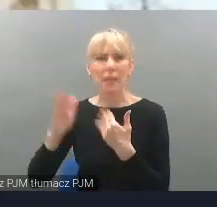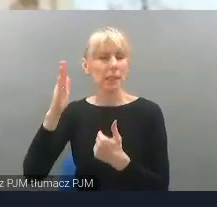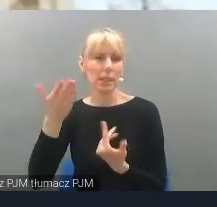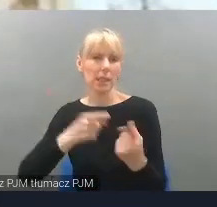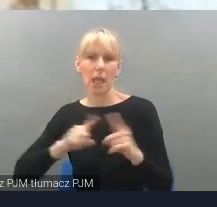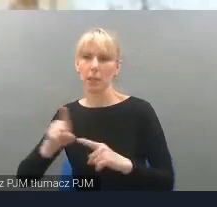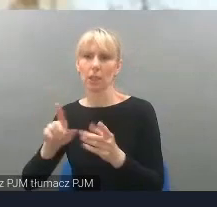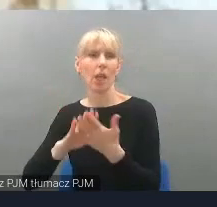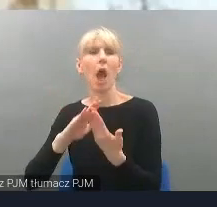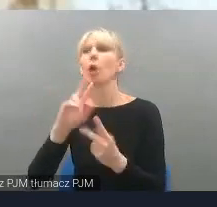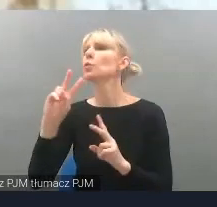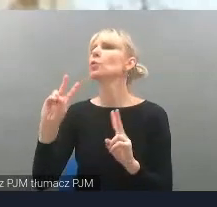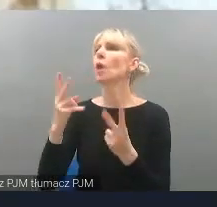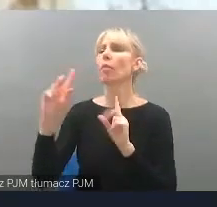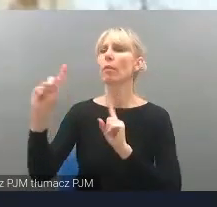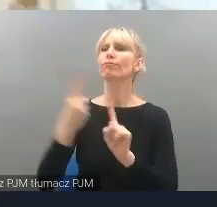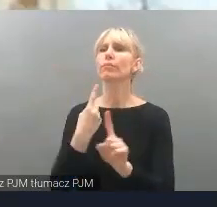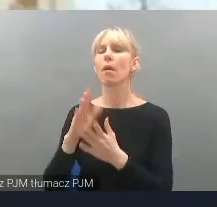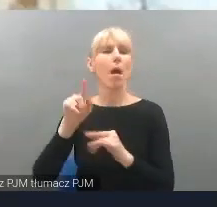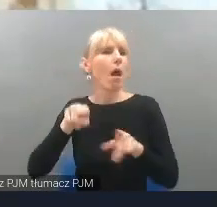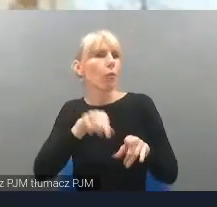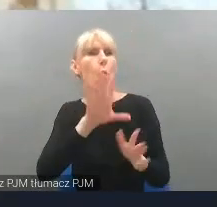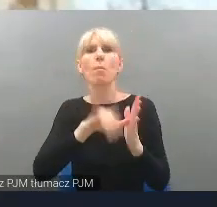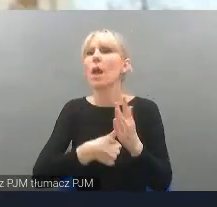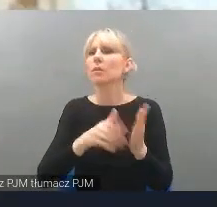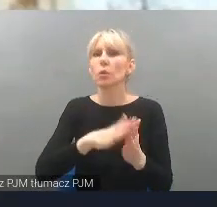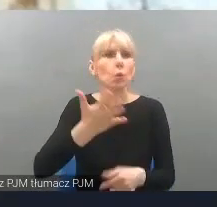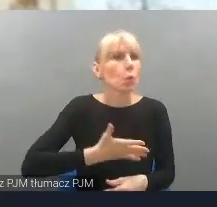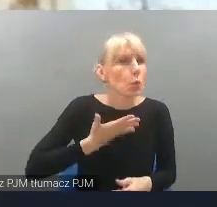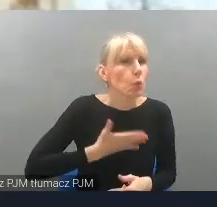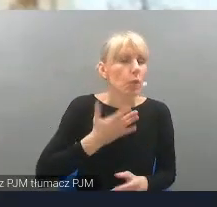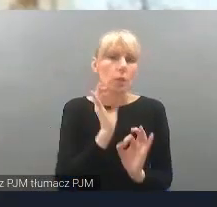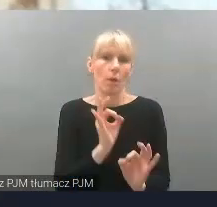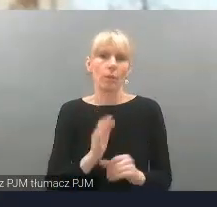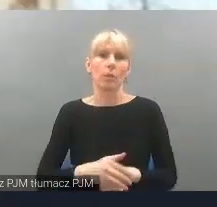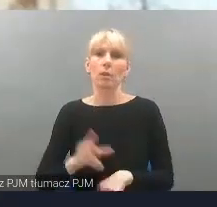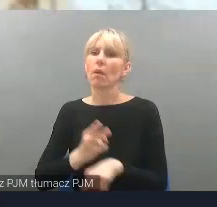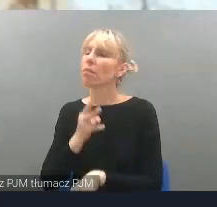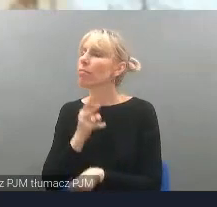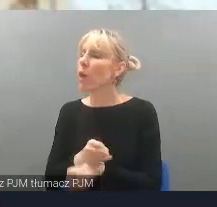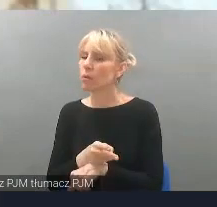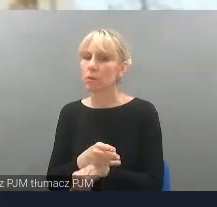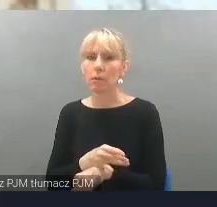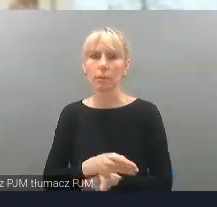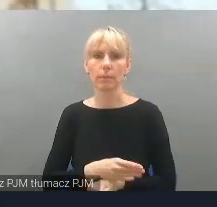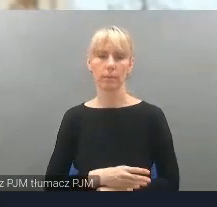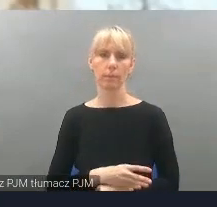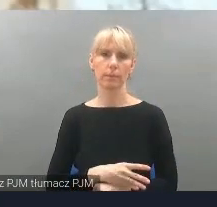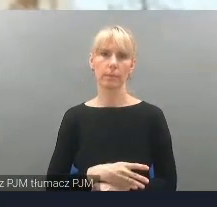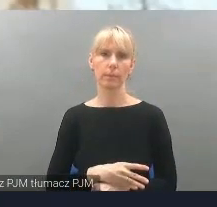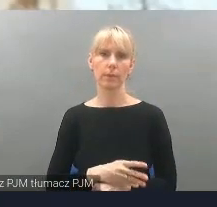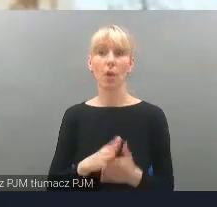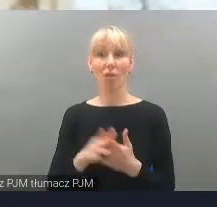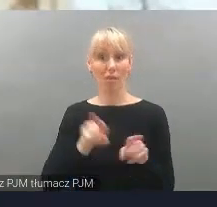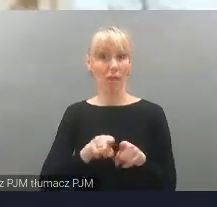skąd pochodzą, też czują się w tym mieście dobrze. Więc myślę, że jeżeli myślę o dostępności, to właśnie tej dostępności i tej takiej